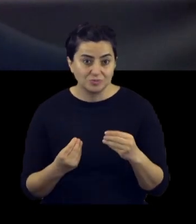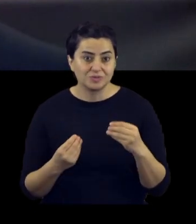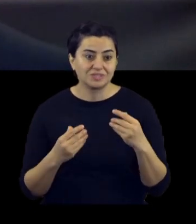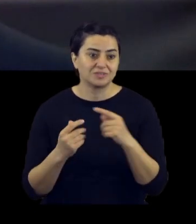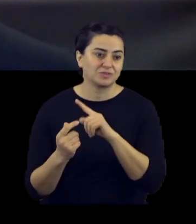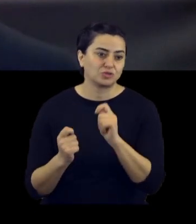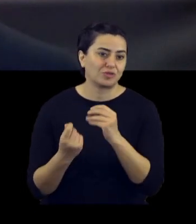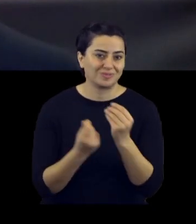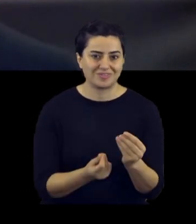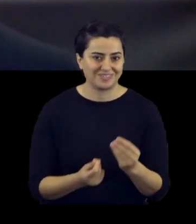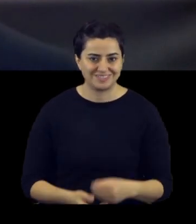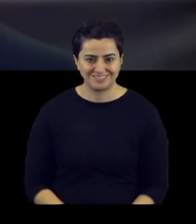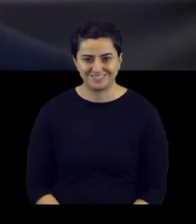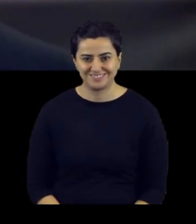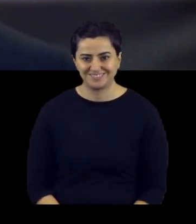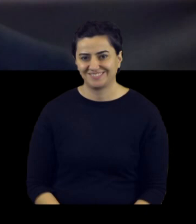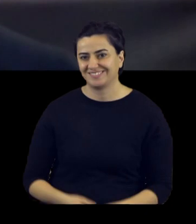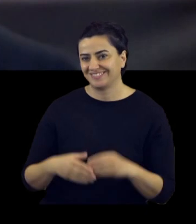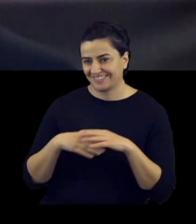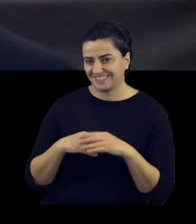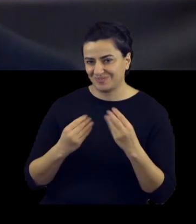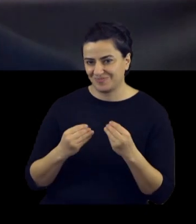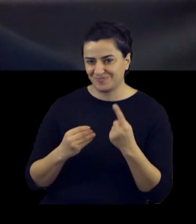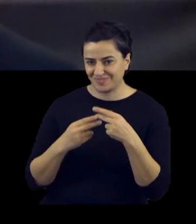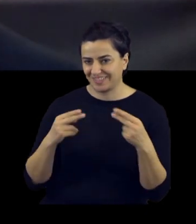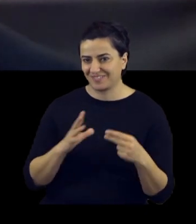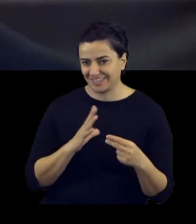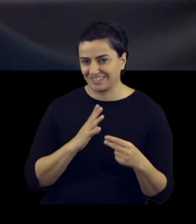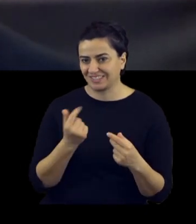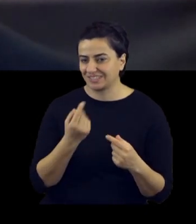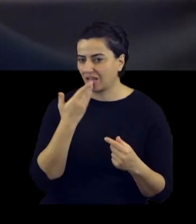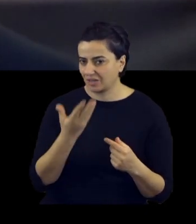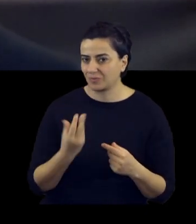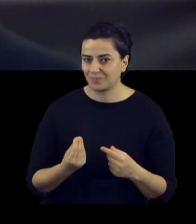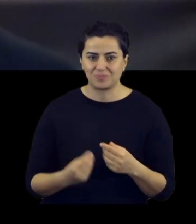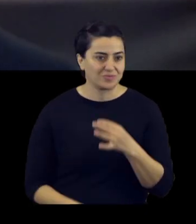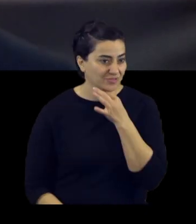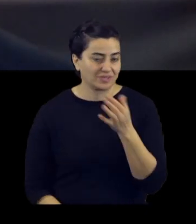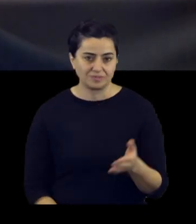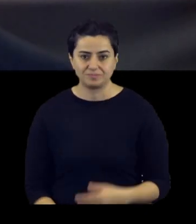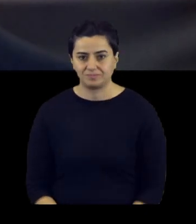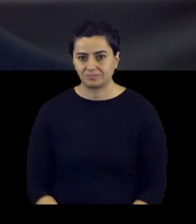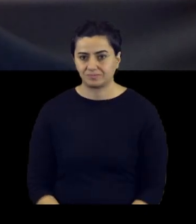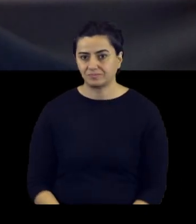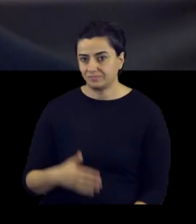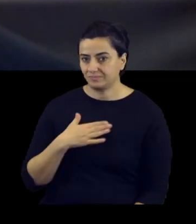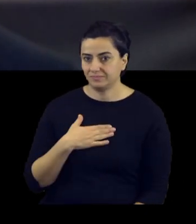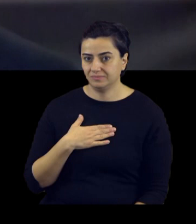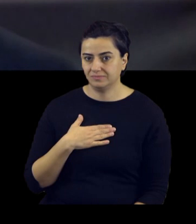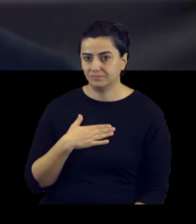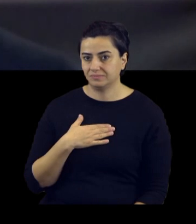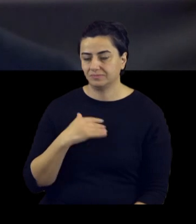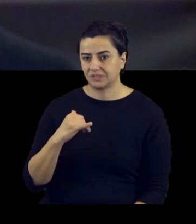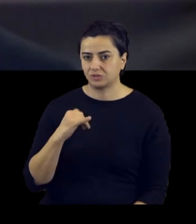Tanıştım mı, tanıştırdılar mı? Tanıştım aslında bir hikayesi var. Ondan da bahsedebilirim. Lütfen. Şöyle, ben